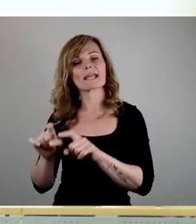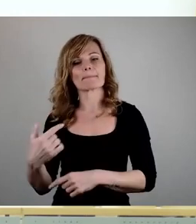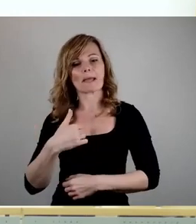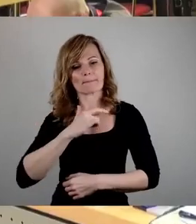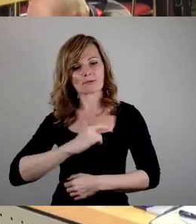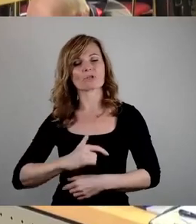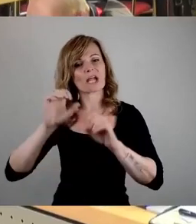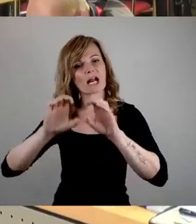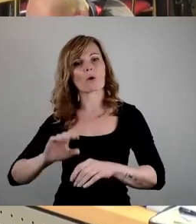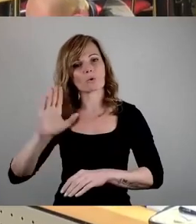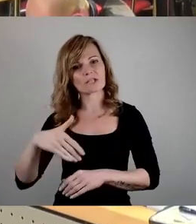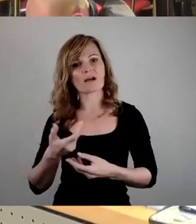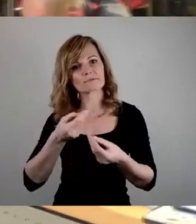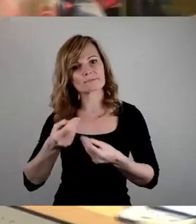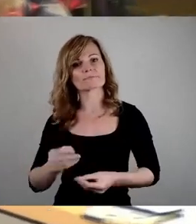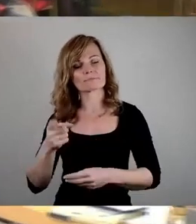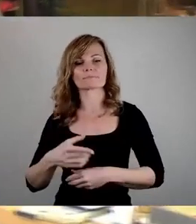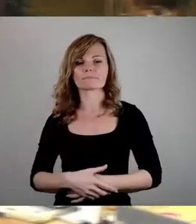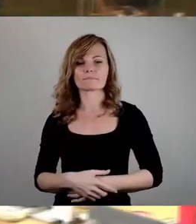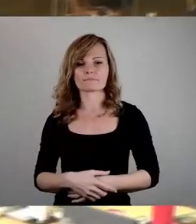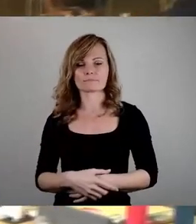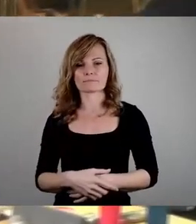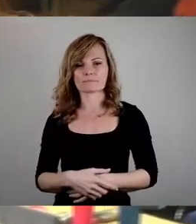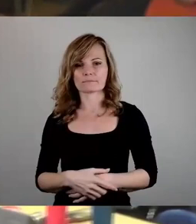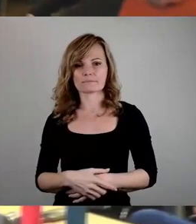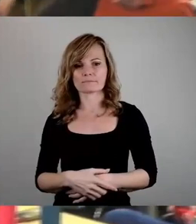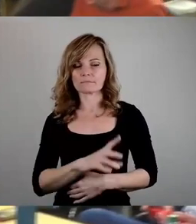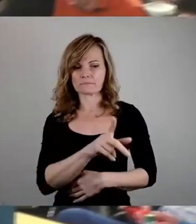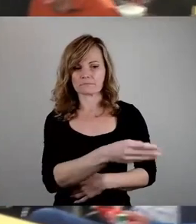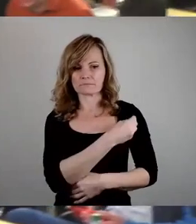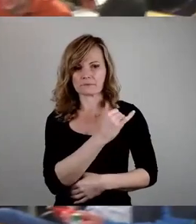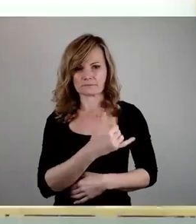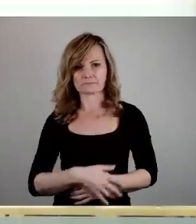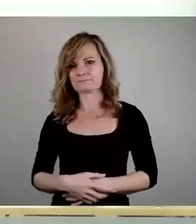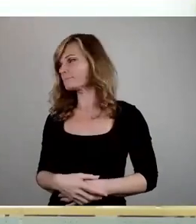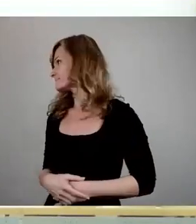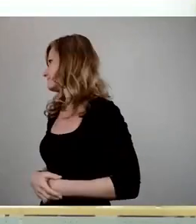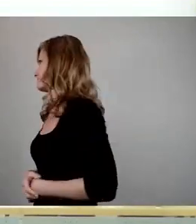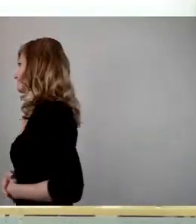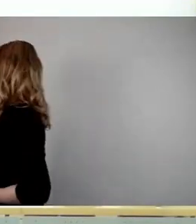Erklärung äußern darf. Der würde mich dann schon noch prüfen. So, jetzt als Nächstes Frau Kaspari.